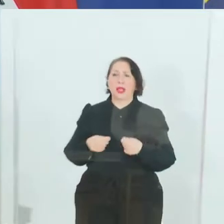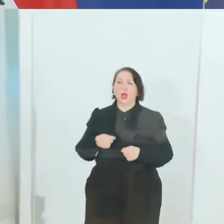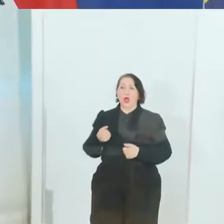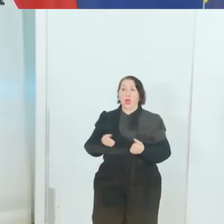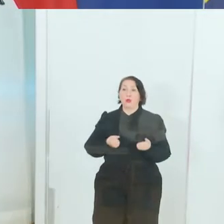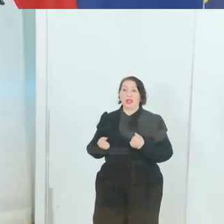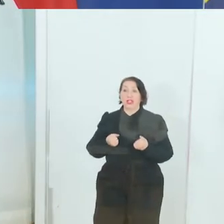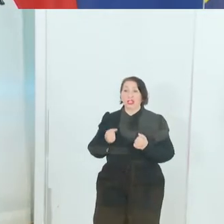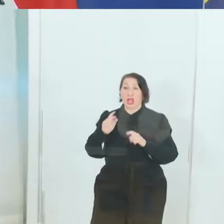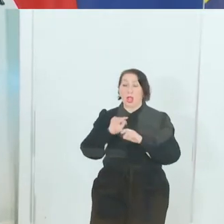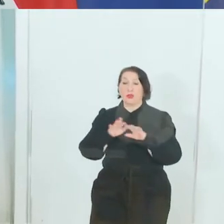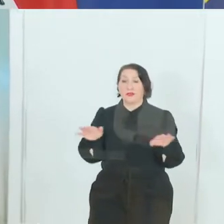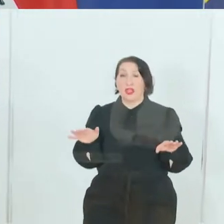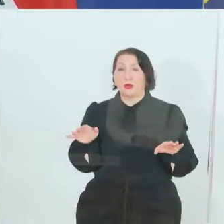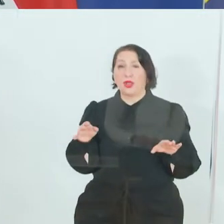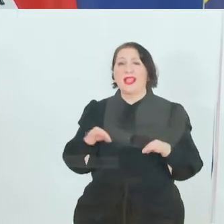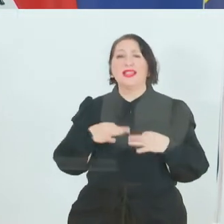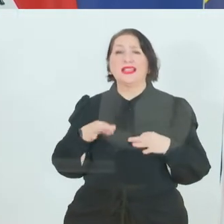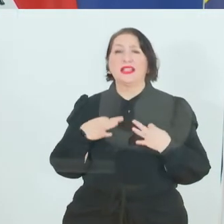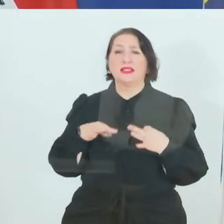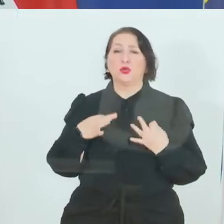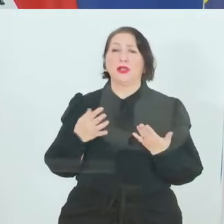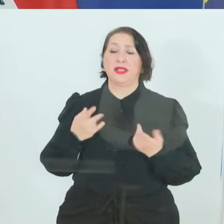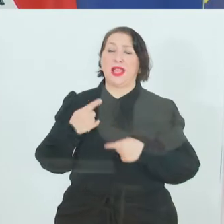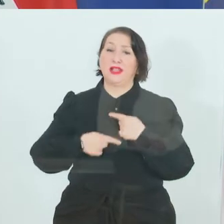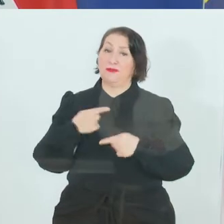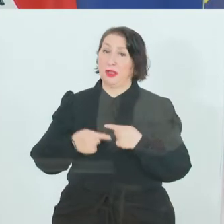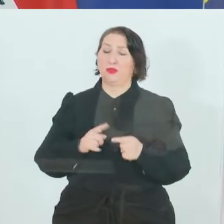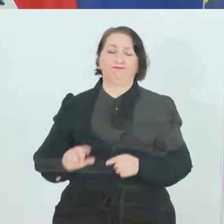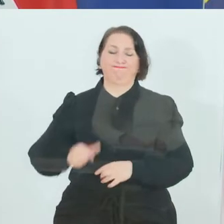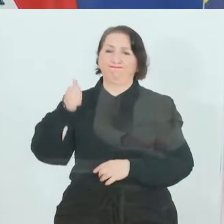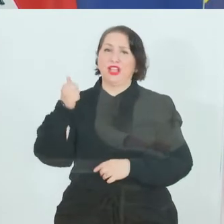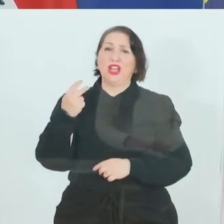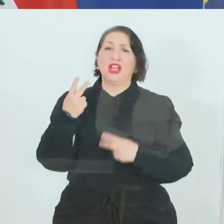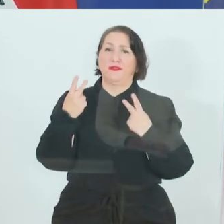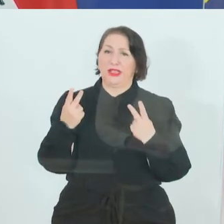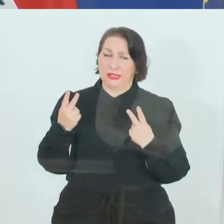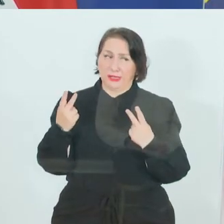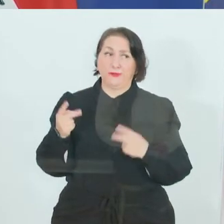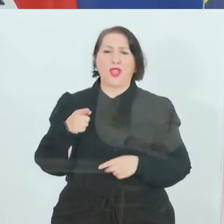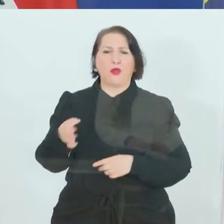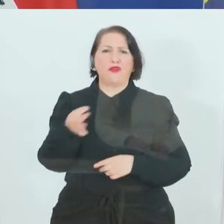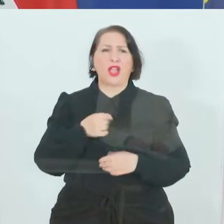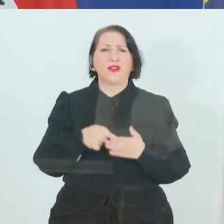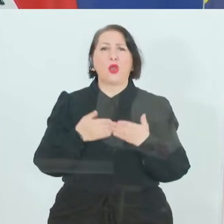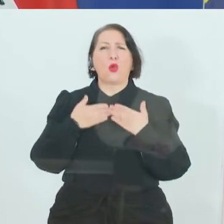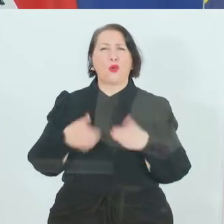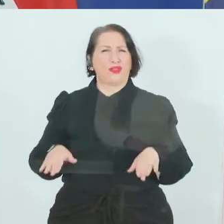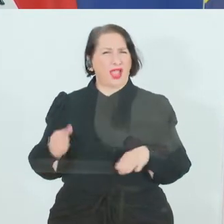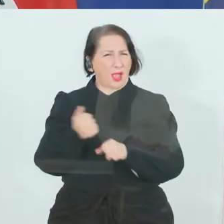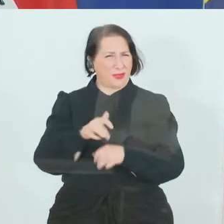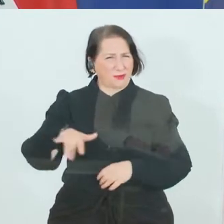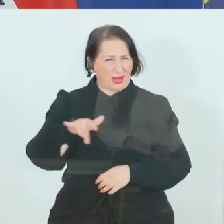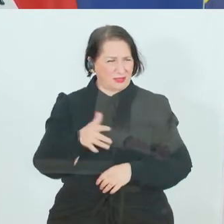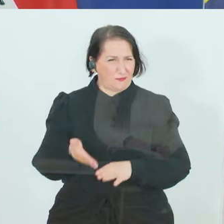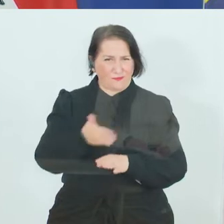ist die gesundheitliche Entwicklung die oberste Priorität. Und zu Ihrer Frage bezüglich den offenen Stellen. Es